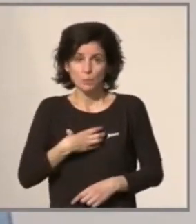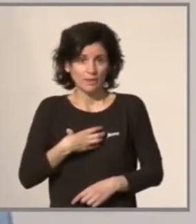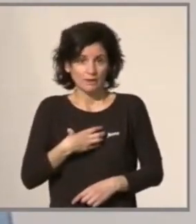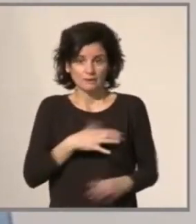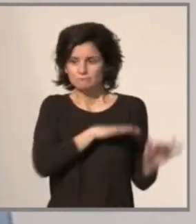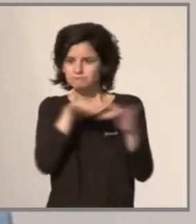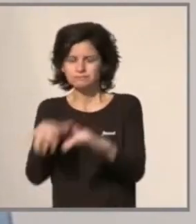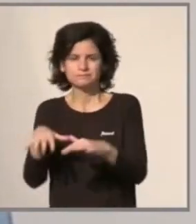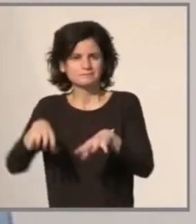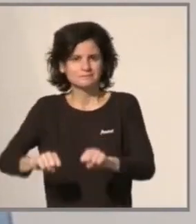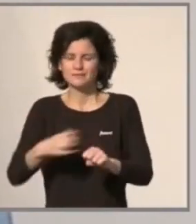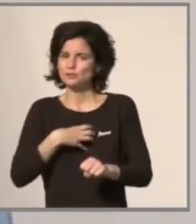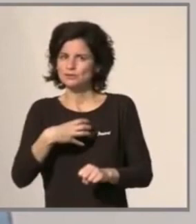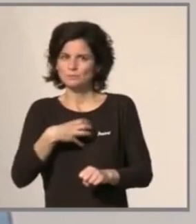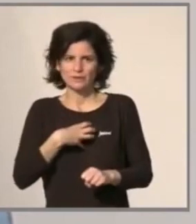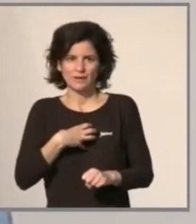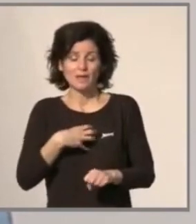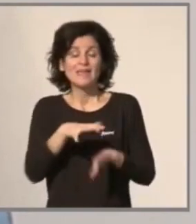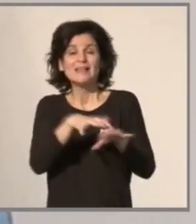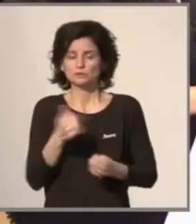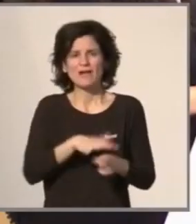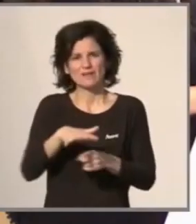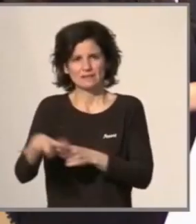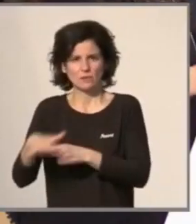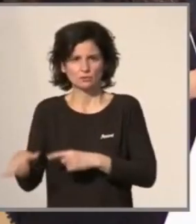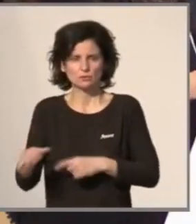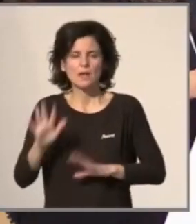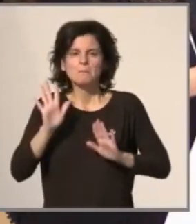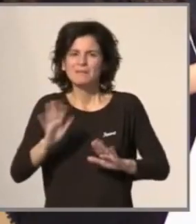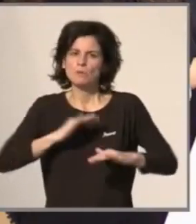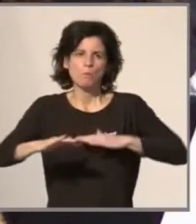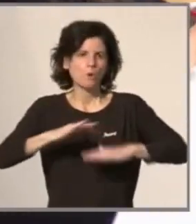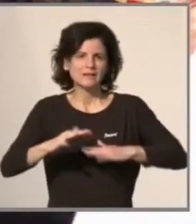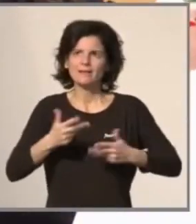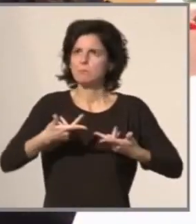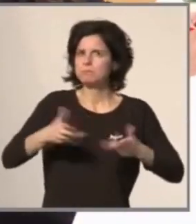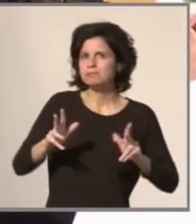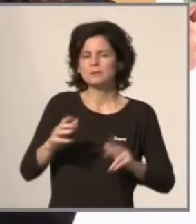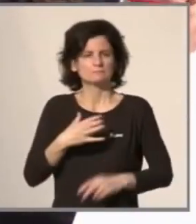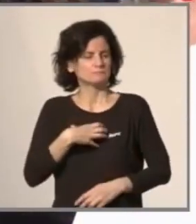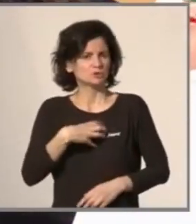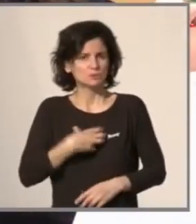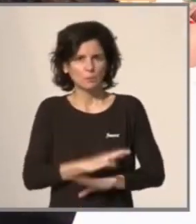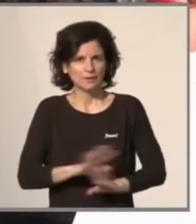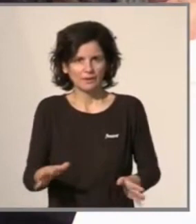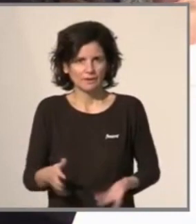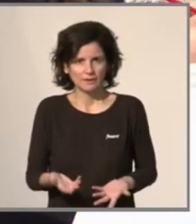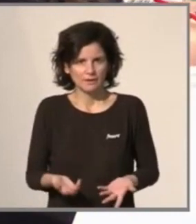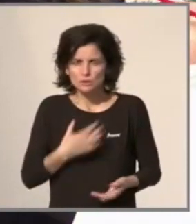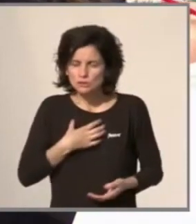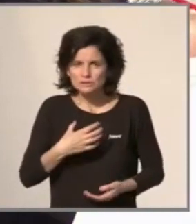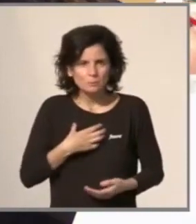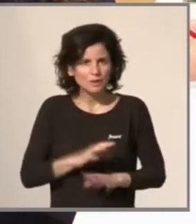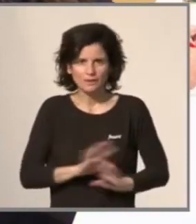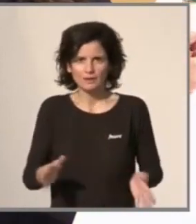I no es pot en la majoria de comunitats autònomes. Entre altres coses, perquè prestigiosíssimes persones del